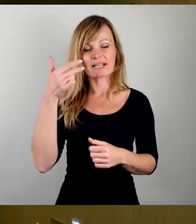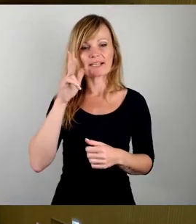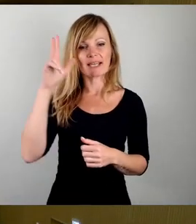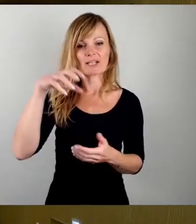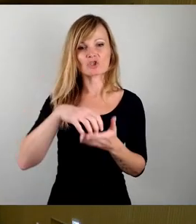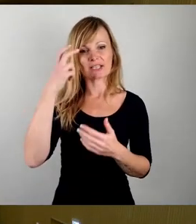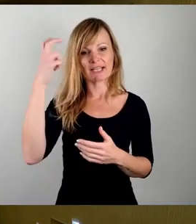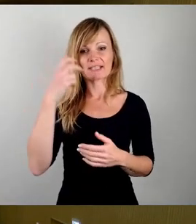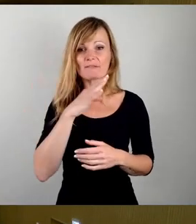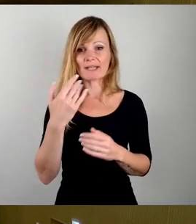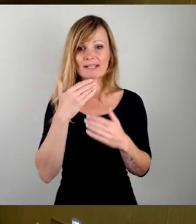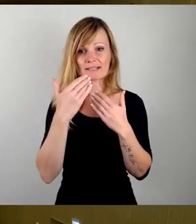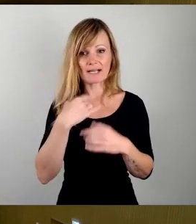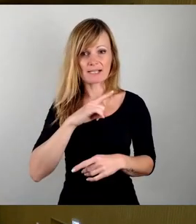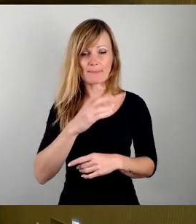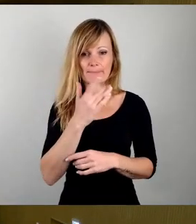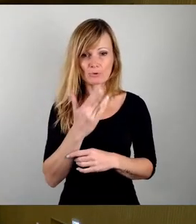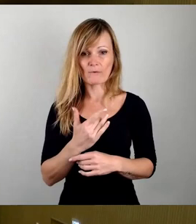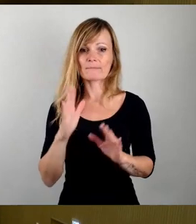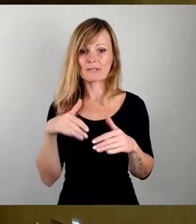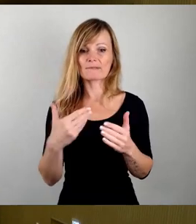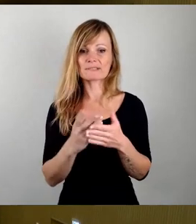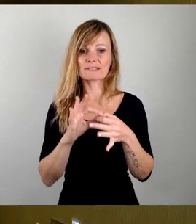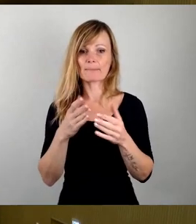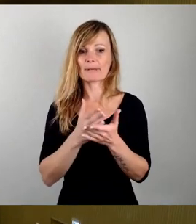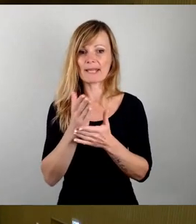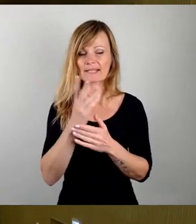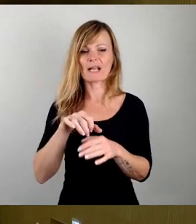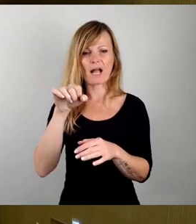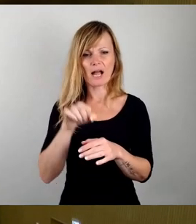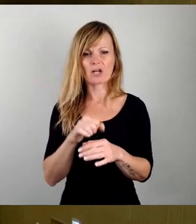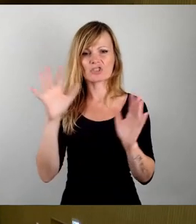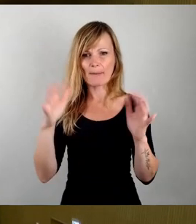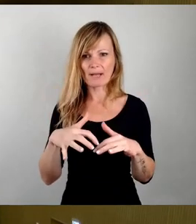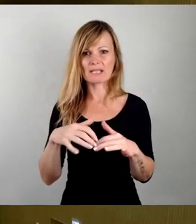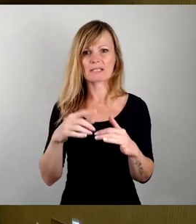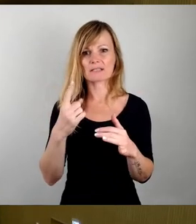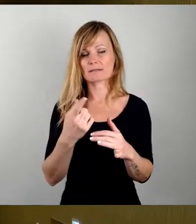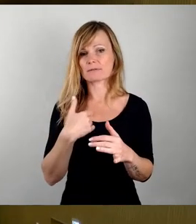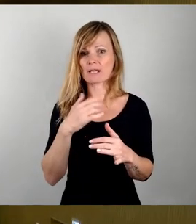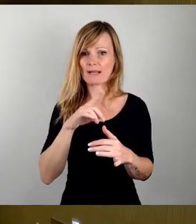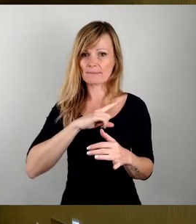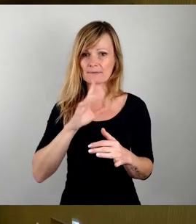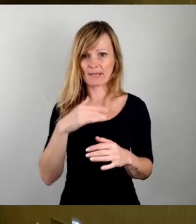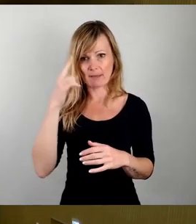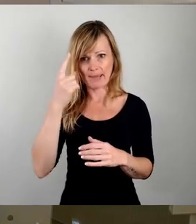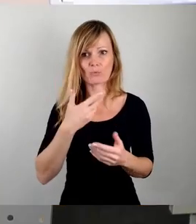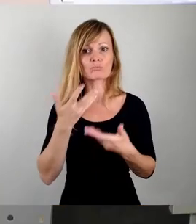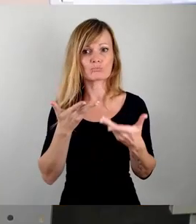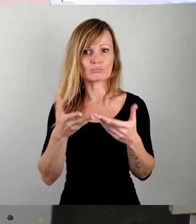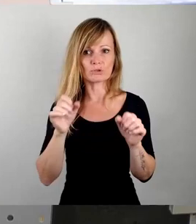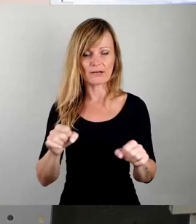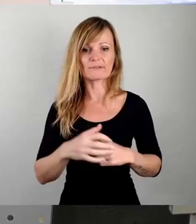Stadtverwaltung stadtweit über 3000 Garagen abzureißen, hier Stellung nehmen darf. Wir haben über eine Petition